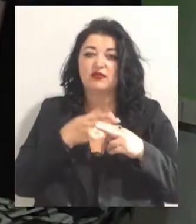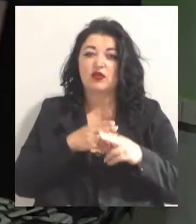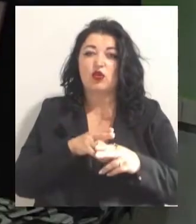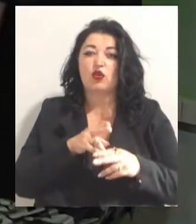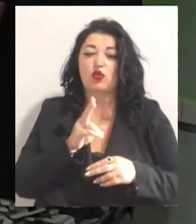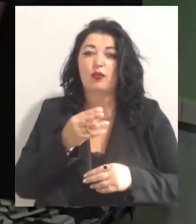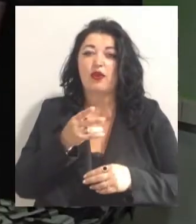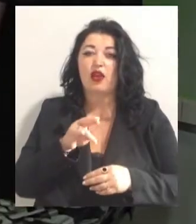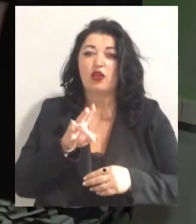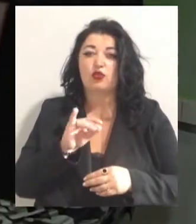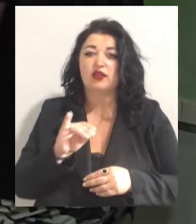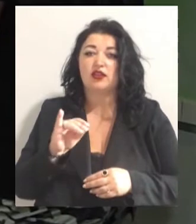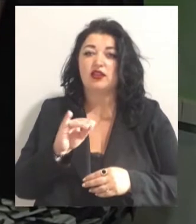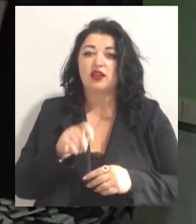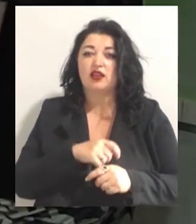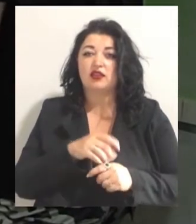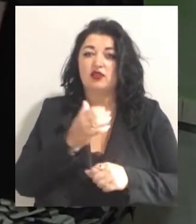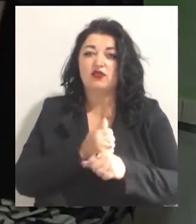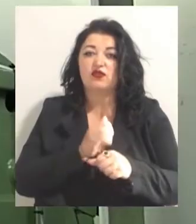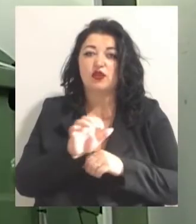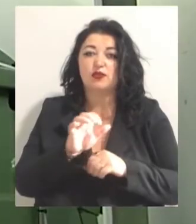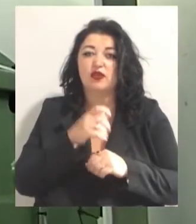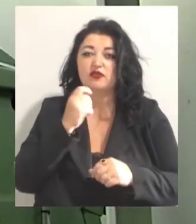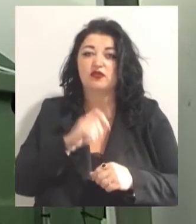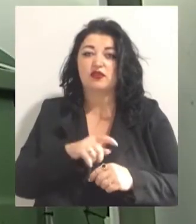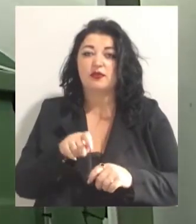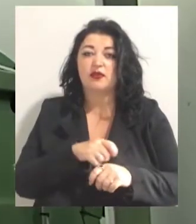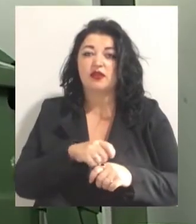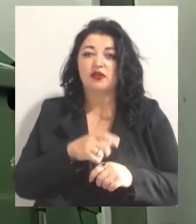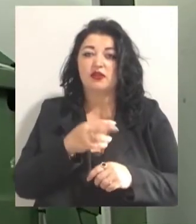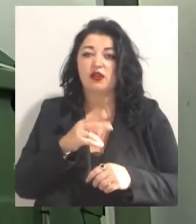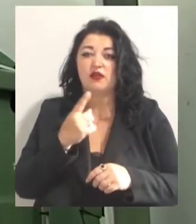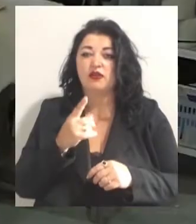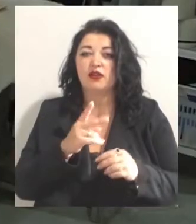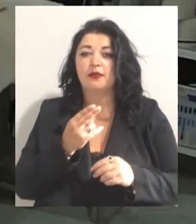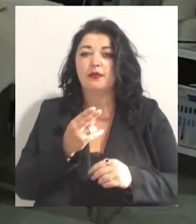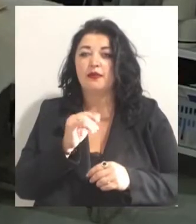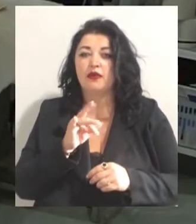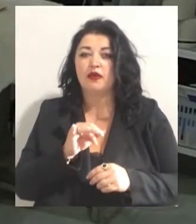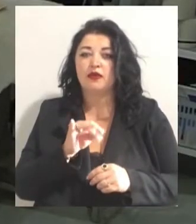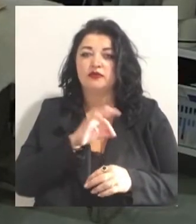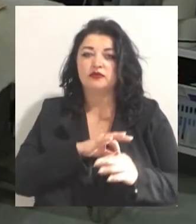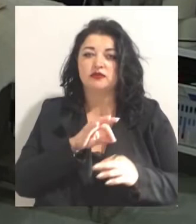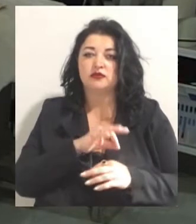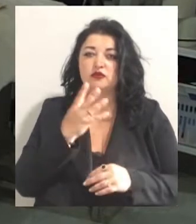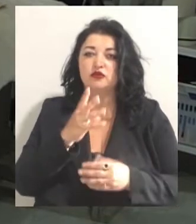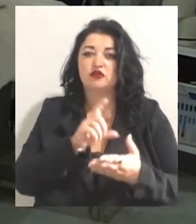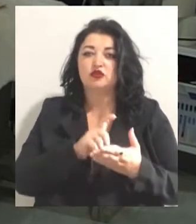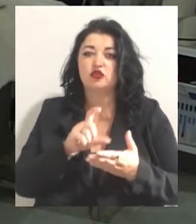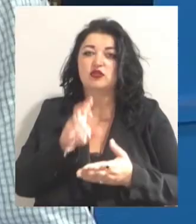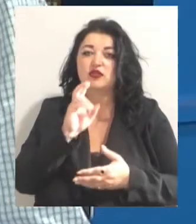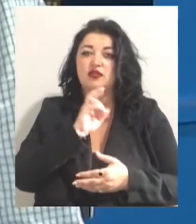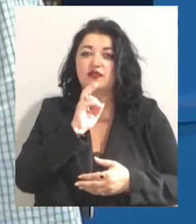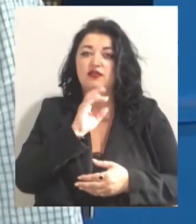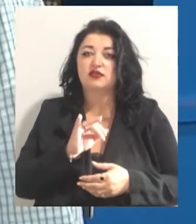яку виробляють в Україні. На створення композитного матеріалу для однієї пари устілок використовують макуху з чотирьох чашок кави та чотири